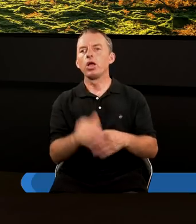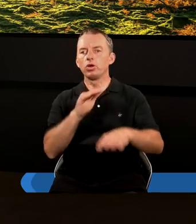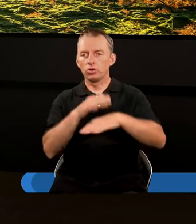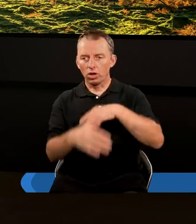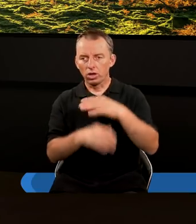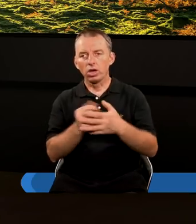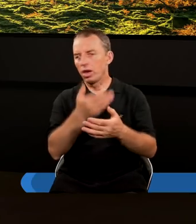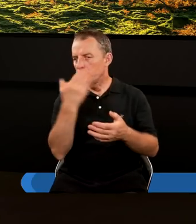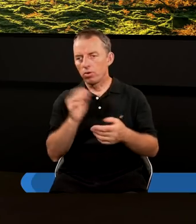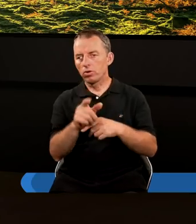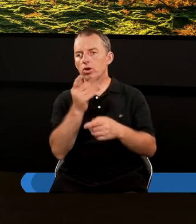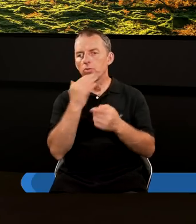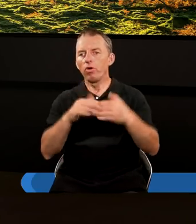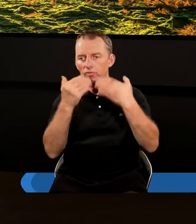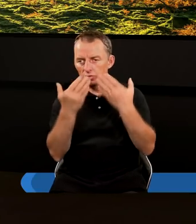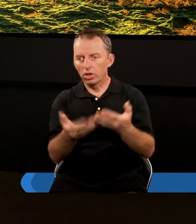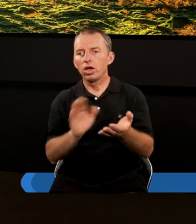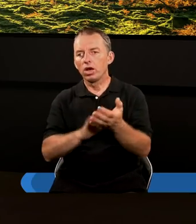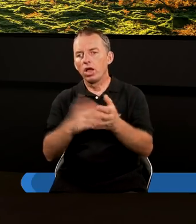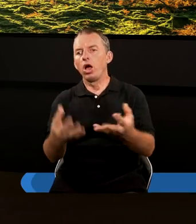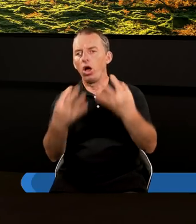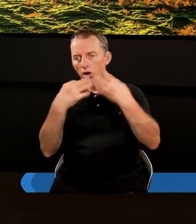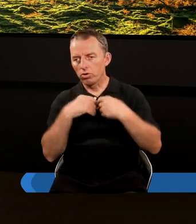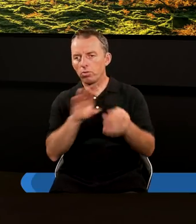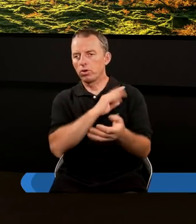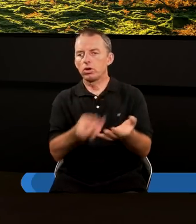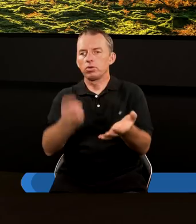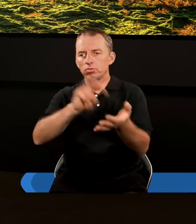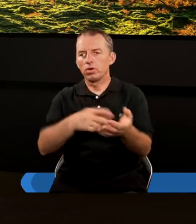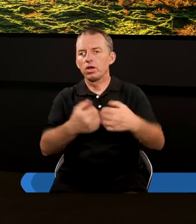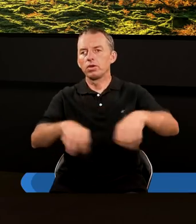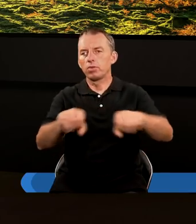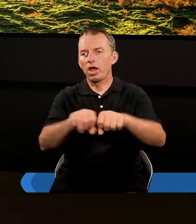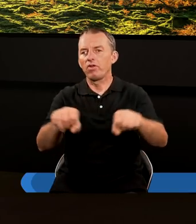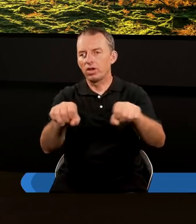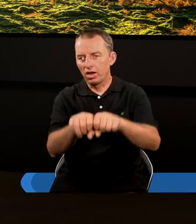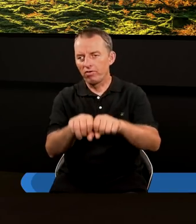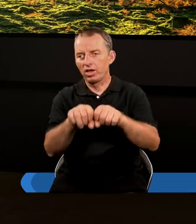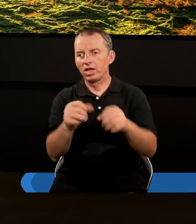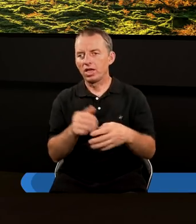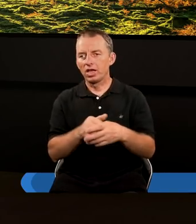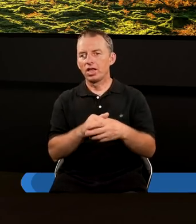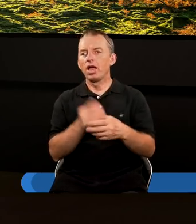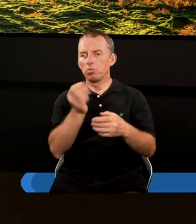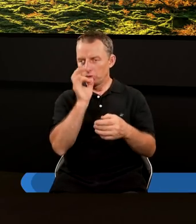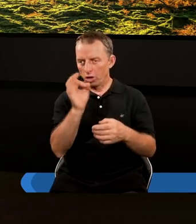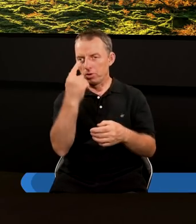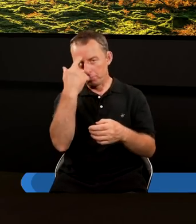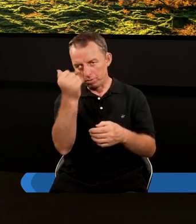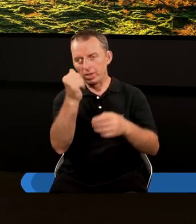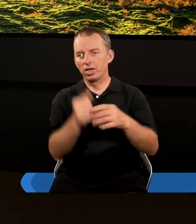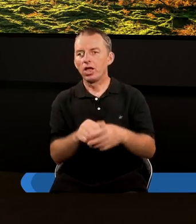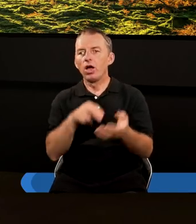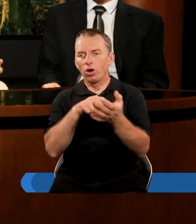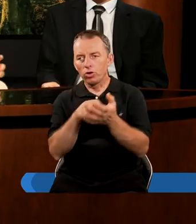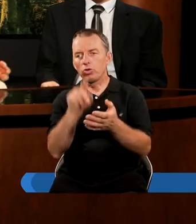szczęśliwy, bo nie mają się tobie czym odwdzięczyć, bo nagrodę otrzymasz przy zmartwychwstaniu sprawiedliwych. Zobaczcie, dobrze pamiętałem.